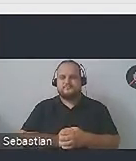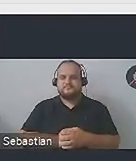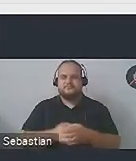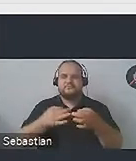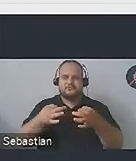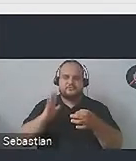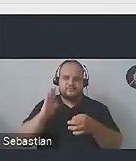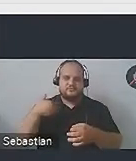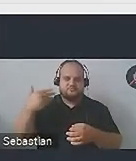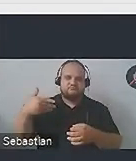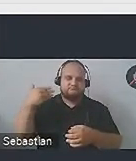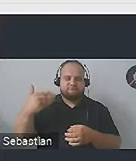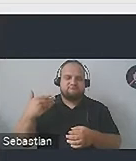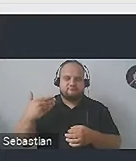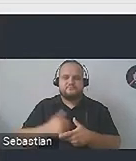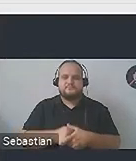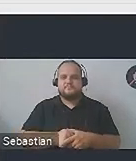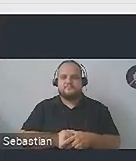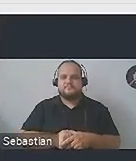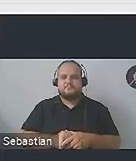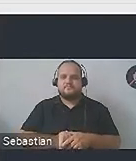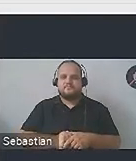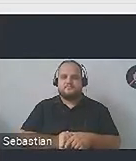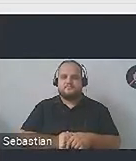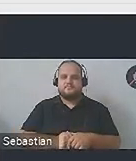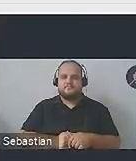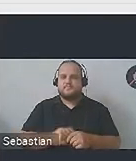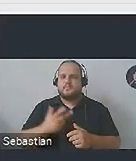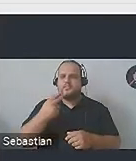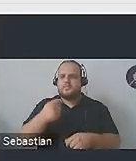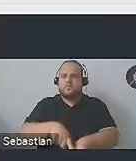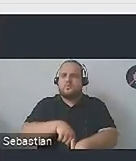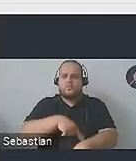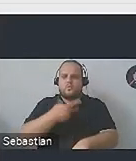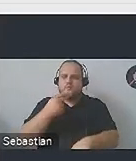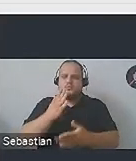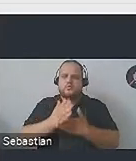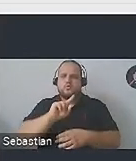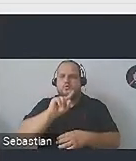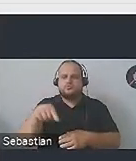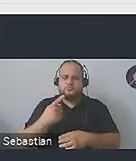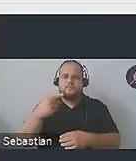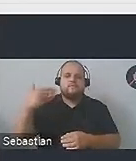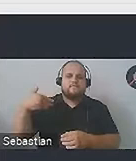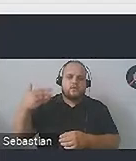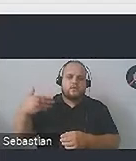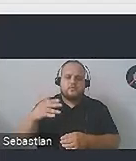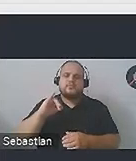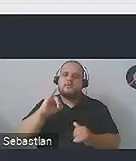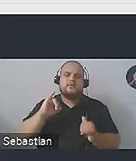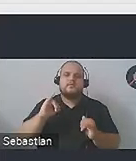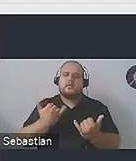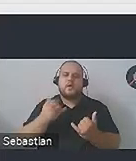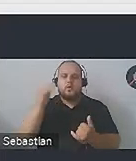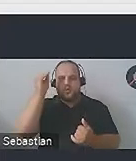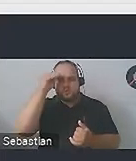będę Wam prezentowała taki jakby niedługi, bo to jest tylko godzinka, ale webinar odnośnie tego, jak właściwie